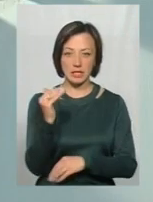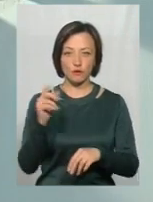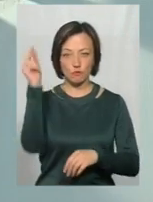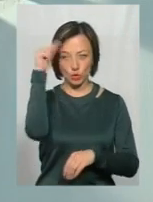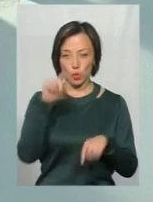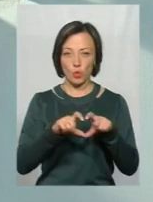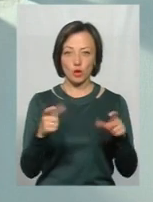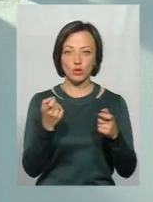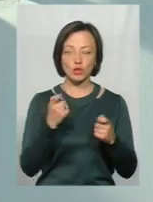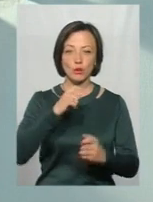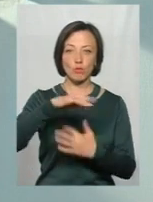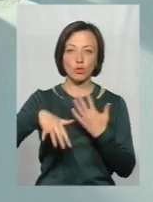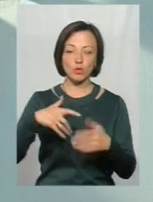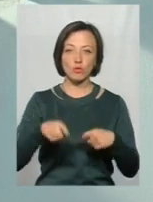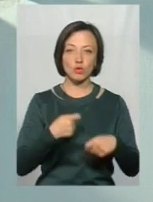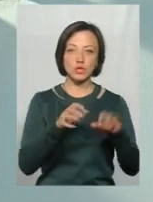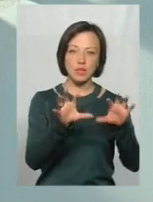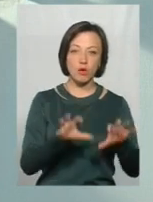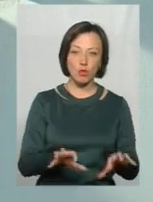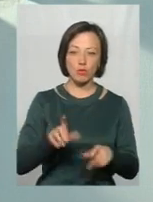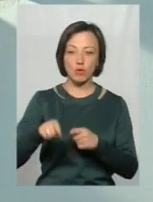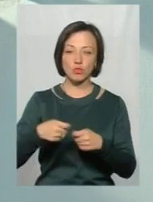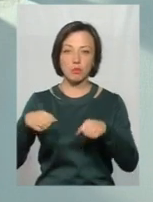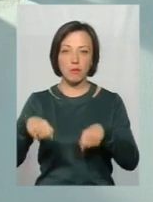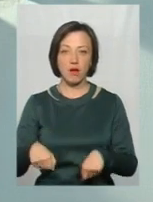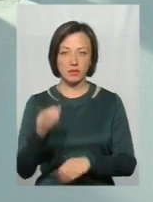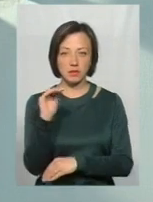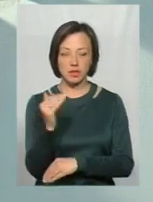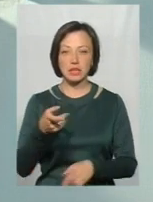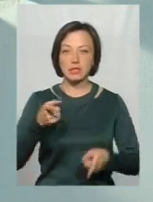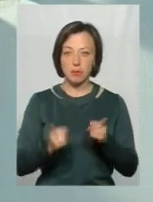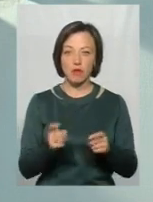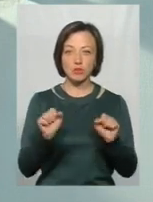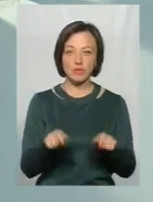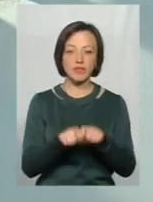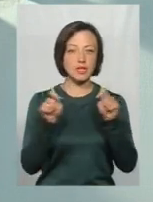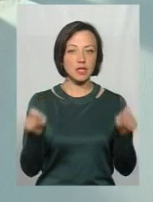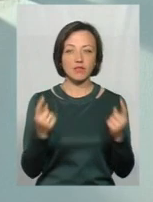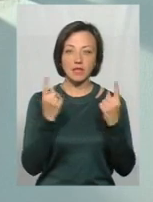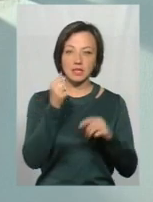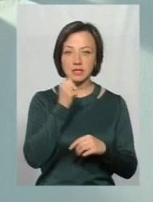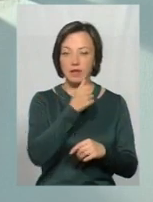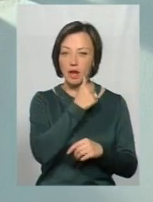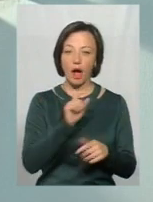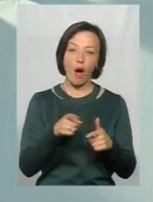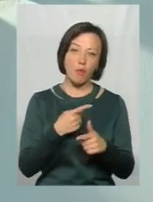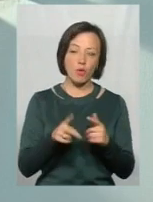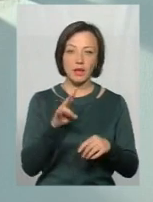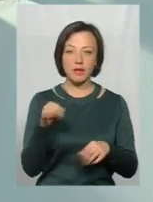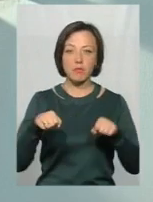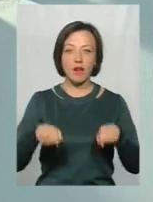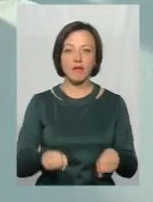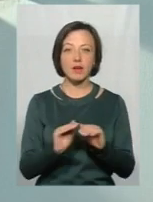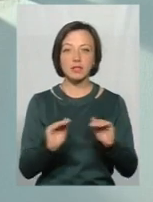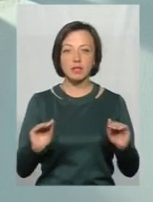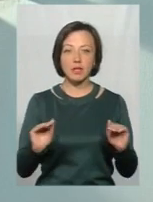то ми трішки плутаємо порушення законів і порушення прав учня. Насправді, можливо, відкрию великий секрет, може ні, права учнів в школі